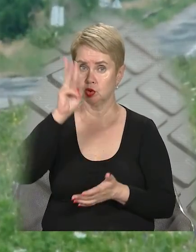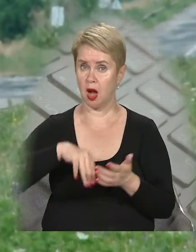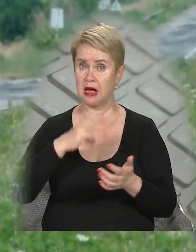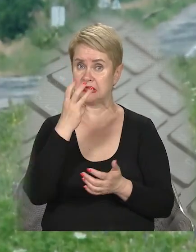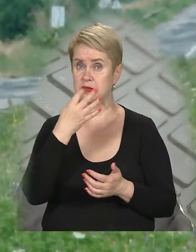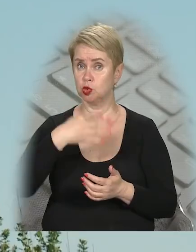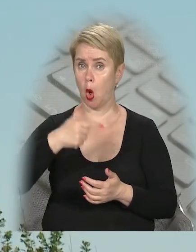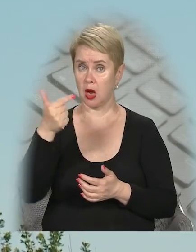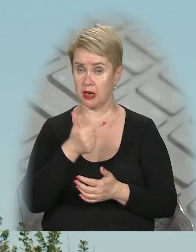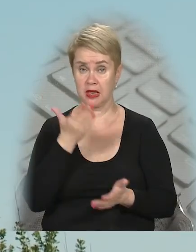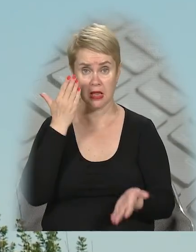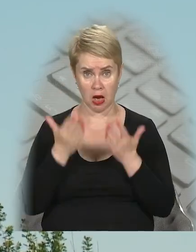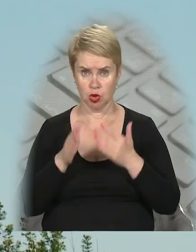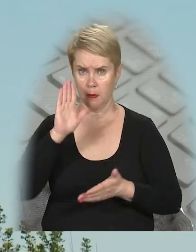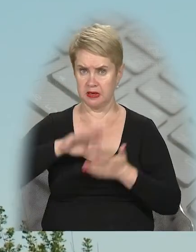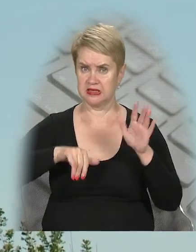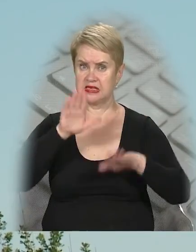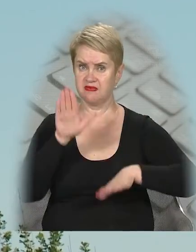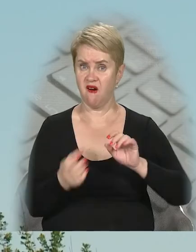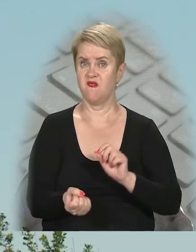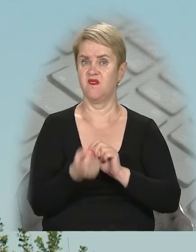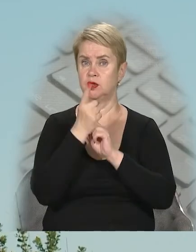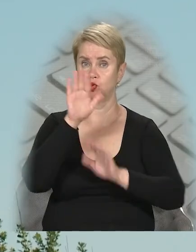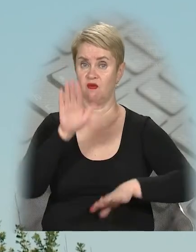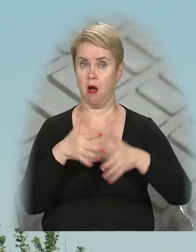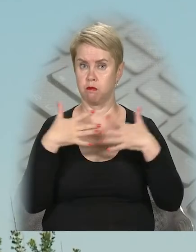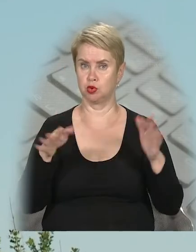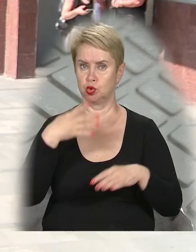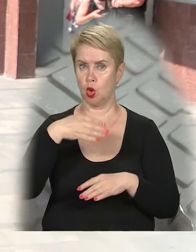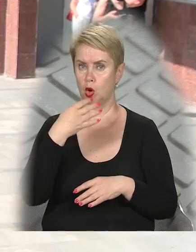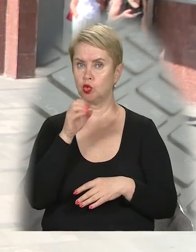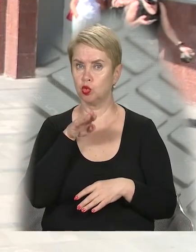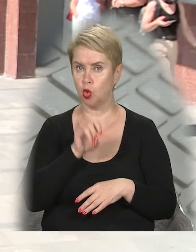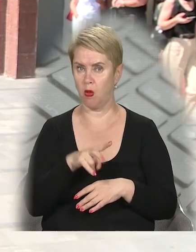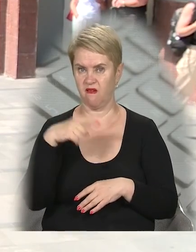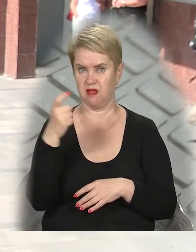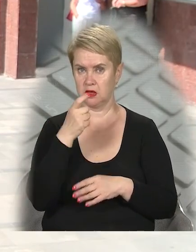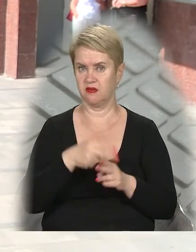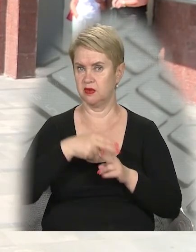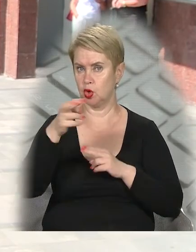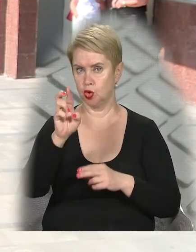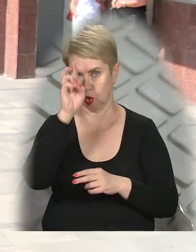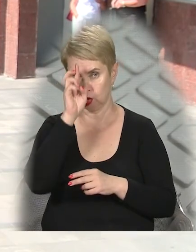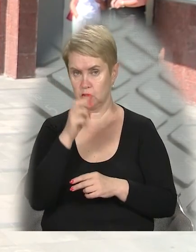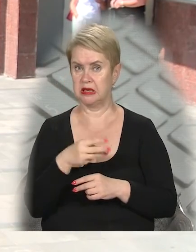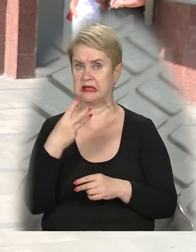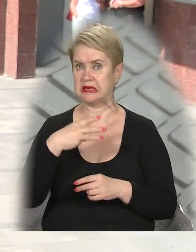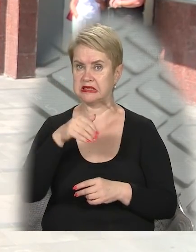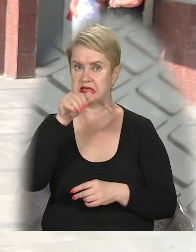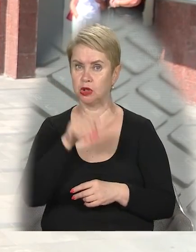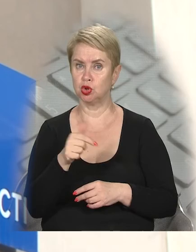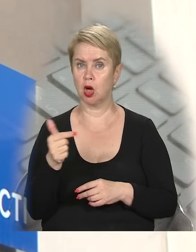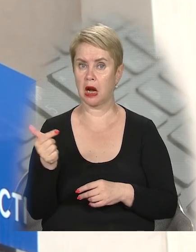340 гривень. Якщо ж після зважування виявиться, що вага більше 40 тонн, власник відшкодує державі вже понад 30